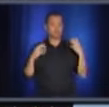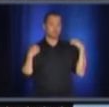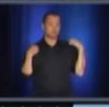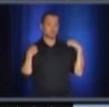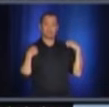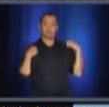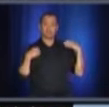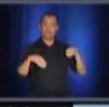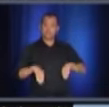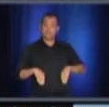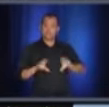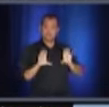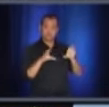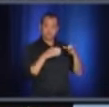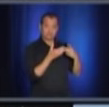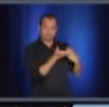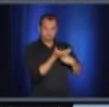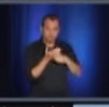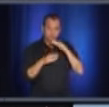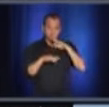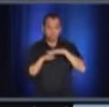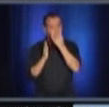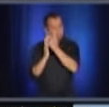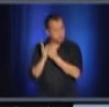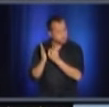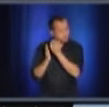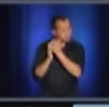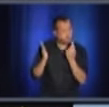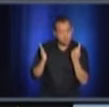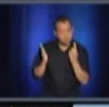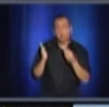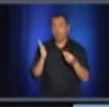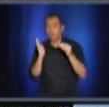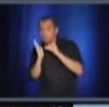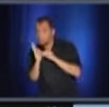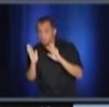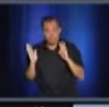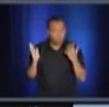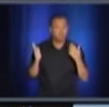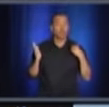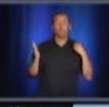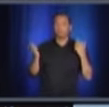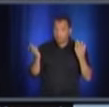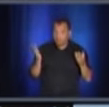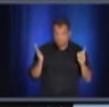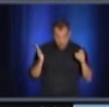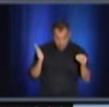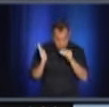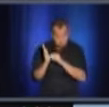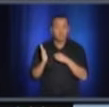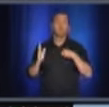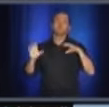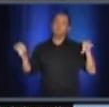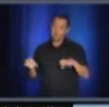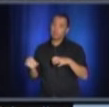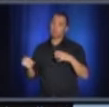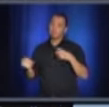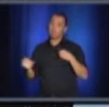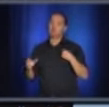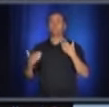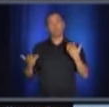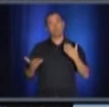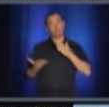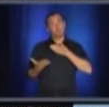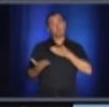besoin de le faire, nous allons le faire. Mais pour le moment, je l'ai dit au début, on apprécie énormément la réaction